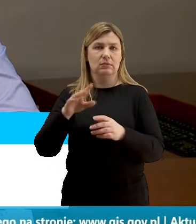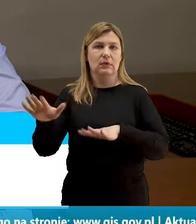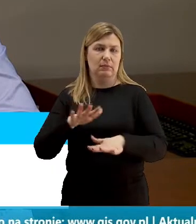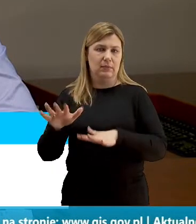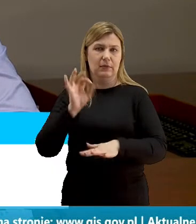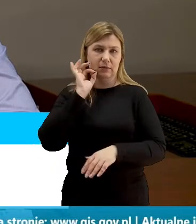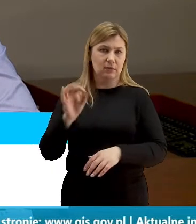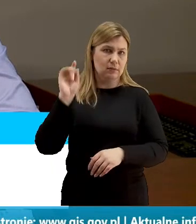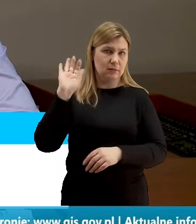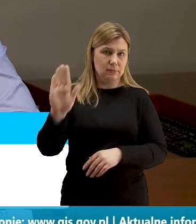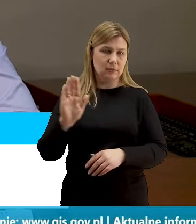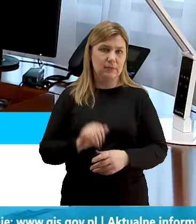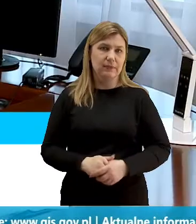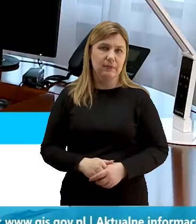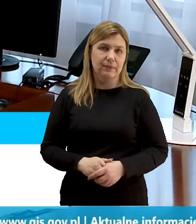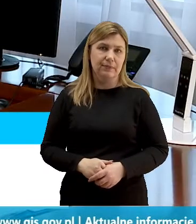sposób.